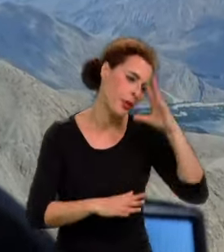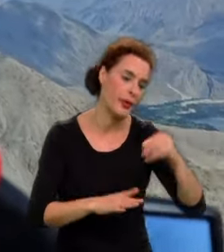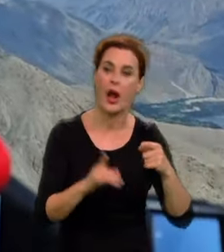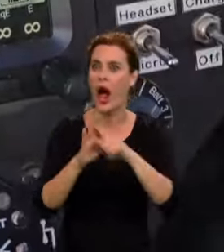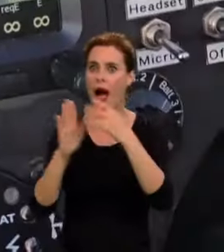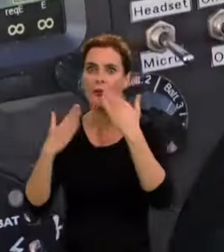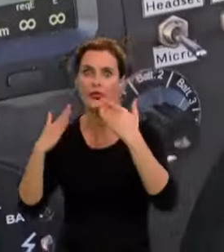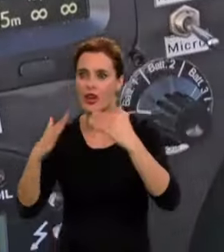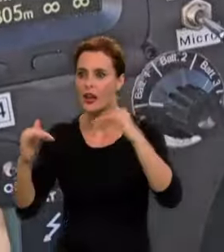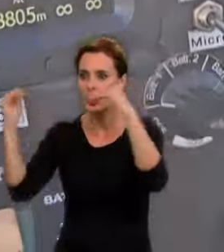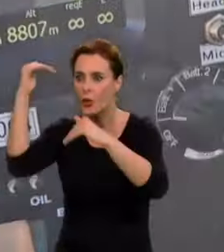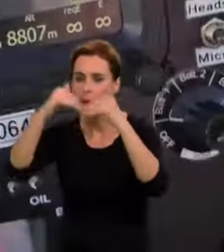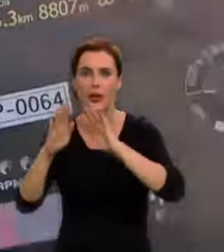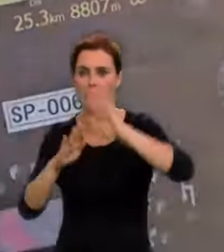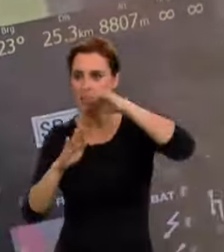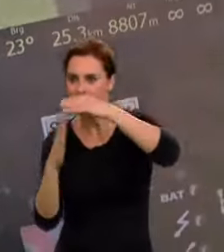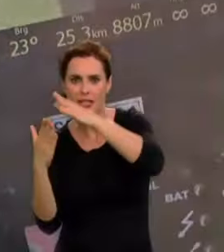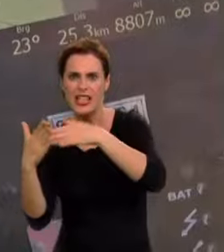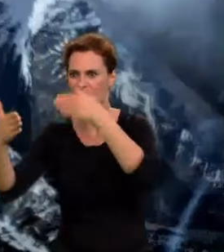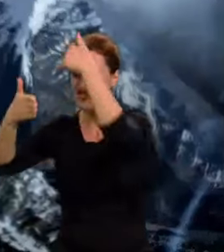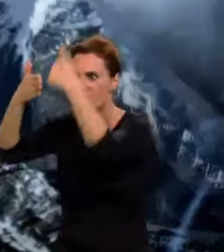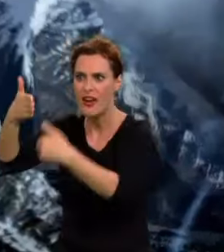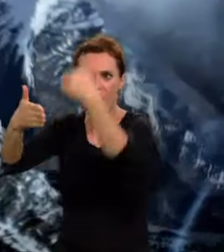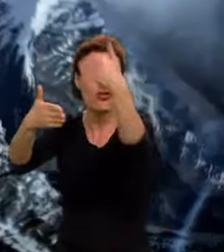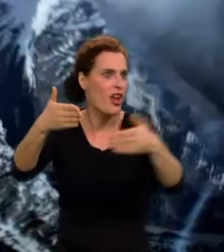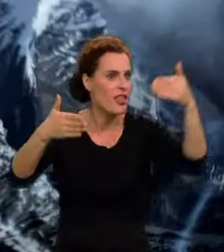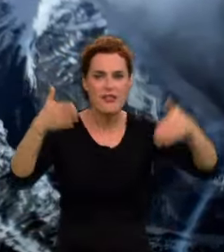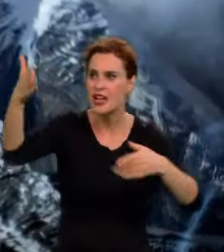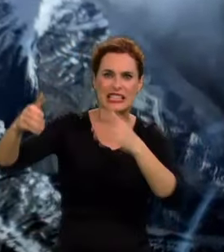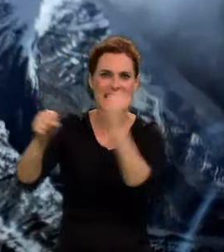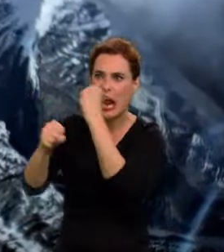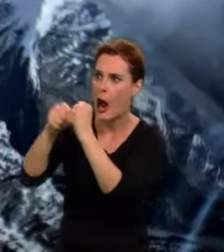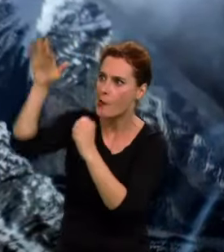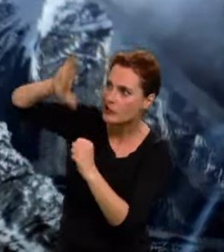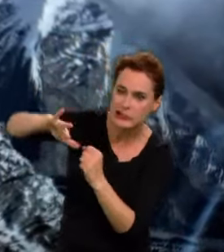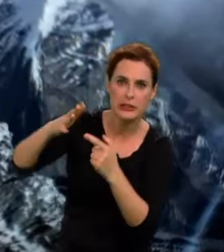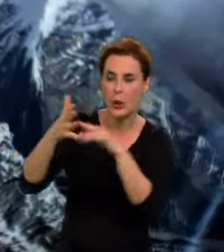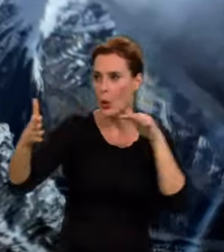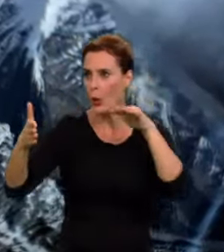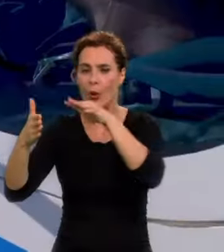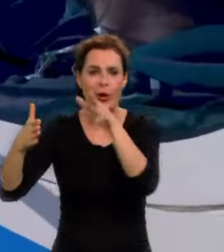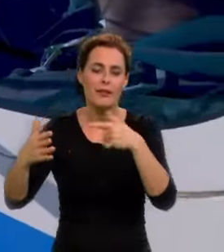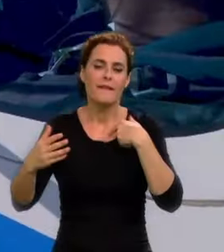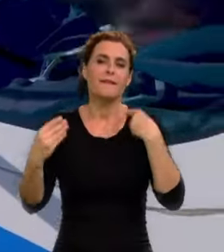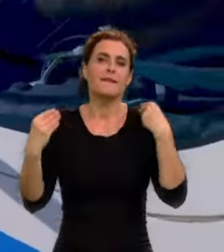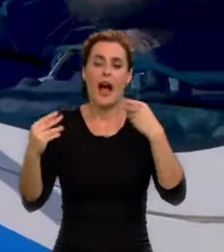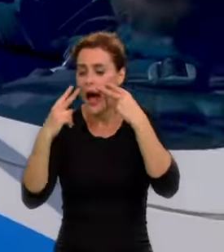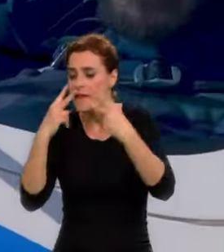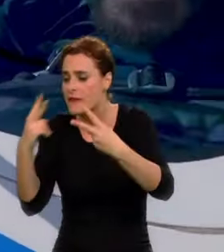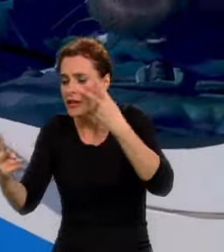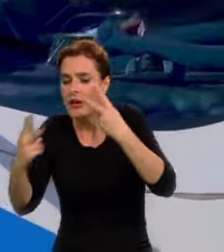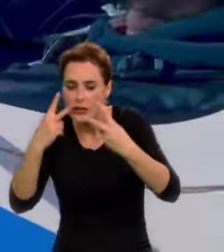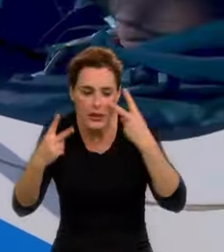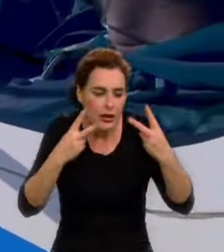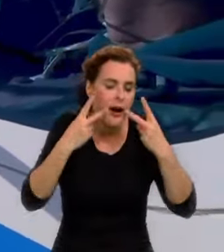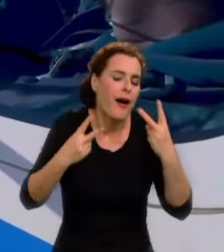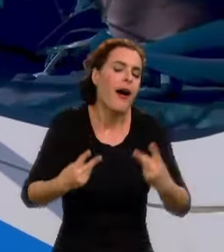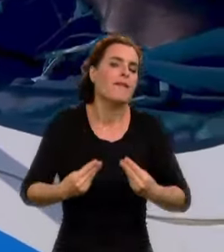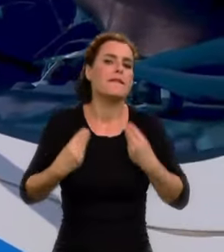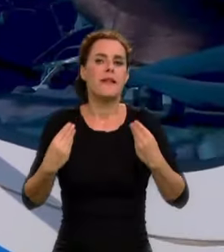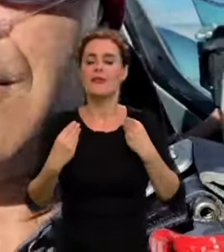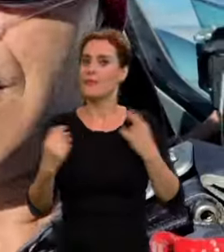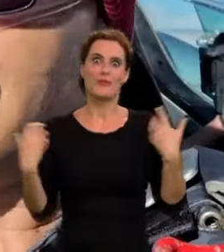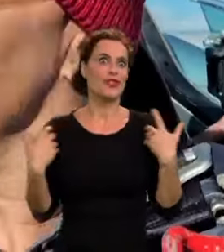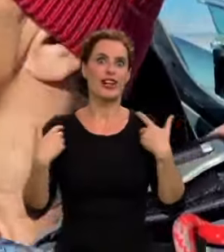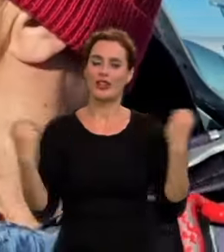przestrzeni, która jest poograniczona różnymi ścianami, różnymi skałami i to jest przede wszystkim cudowne, bo widoki są niesamowite. To jest niesamowite